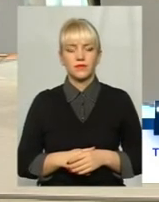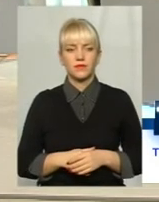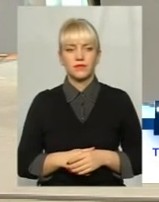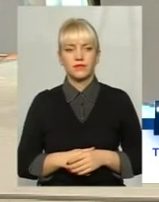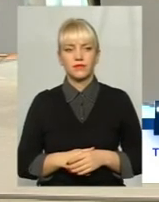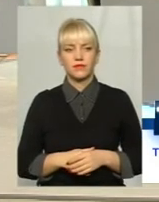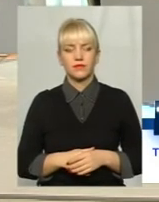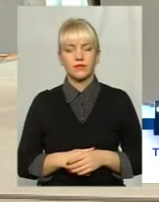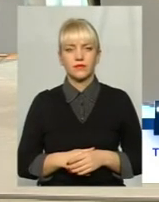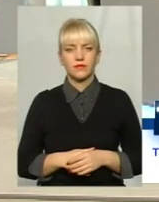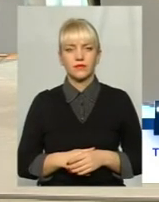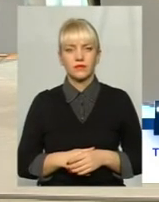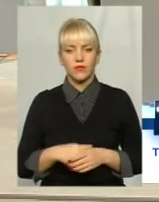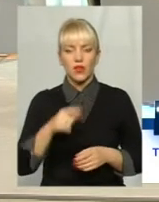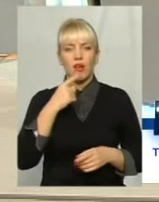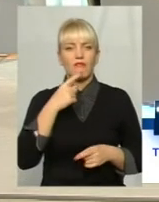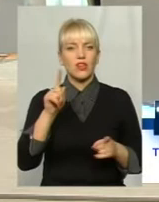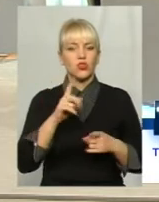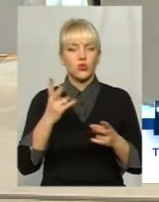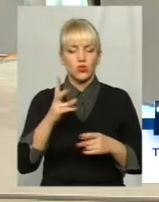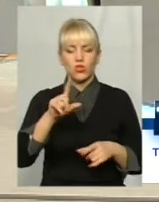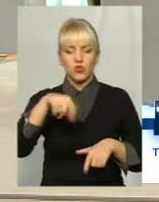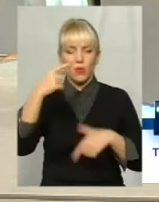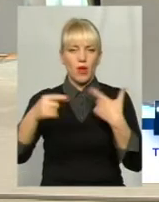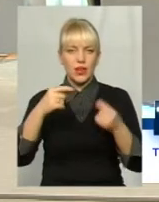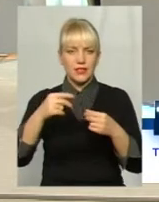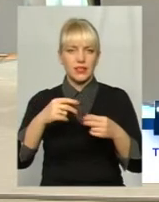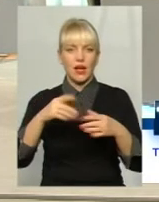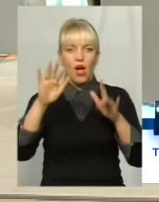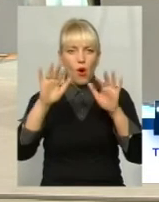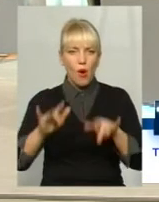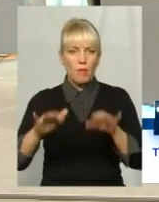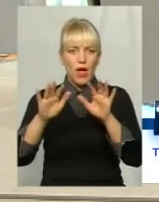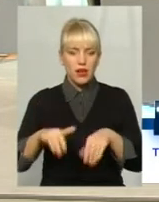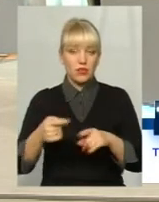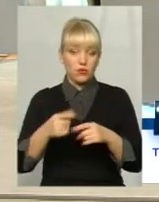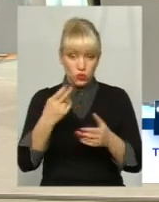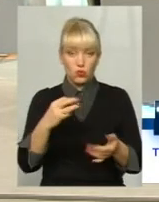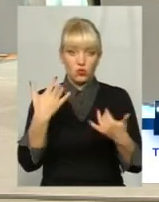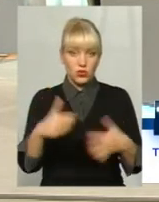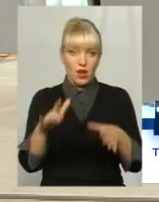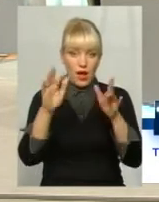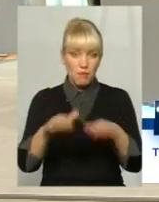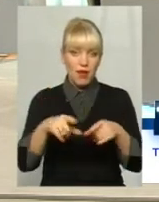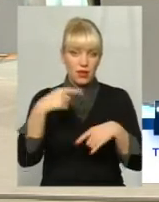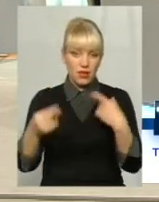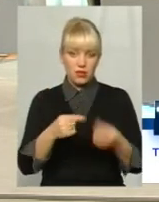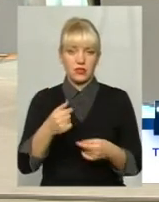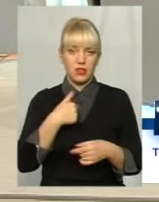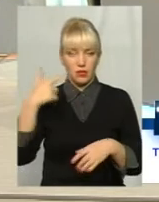що треба, щоб листья опали. Уже листья опали, все, значит, але діла-то немає. Я розумію, що в центрі міста